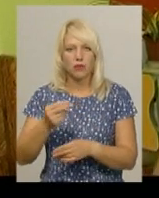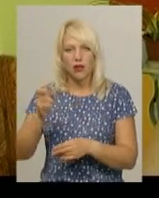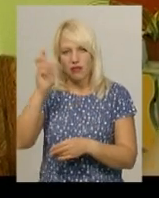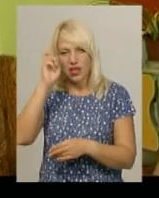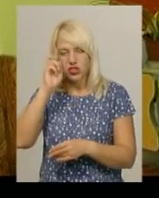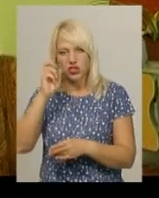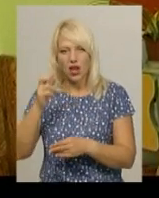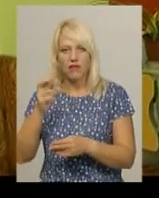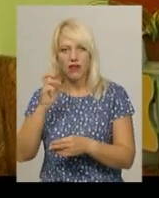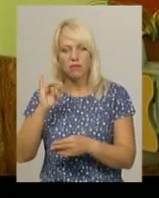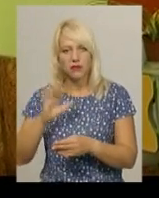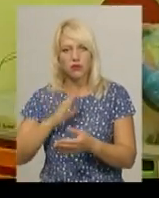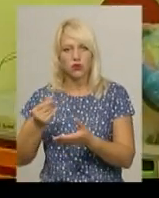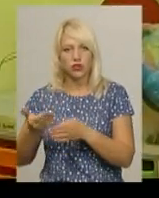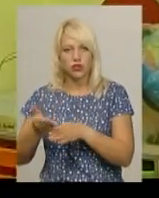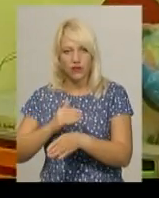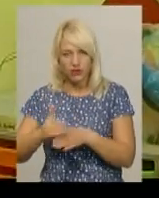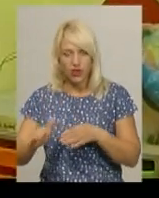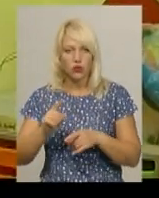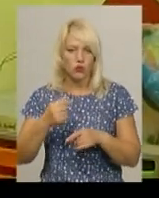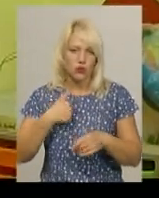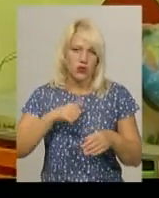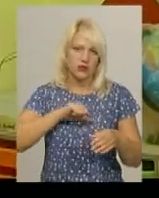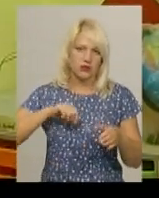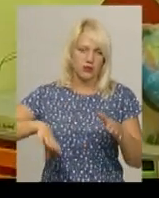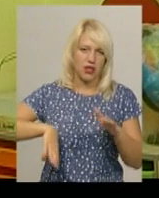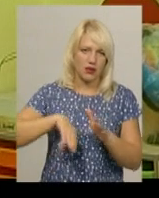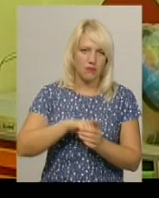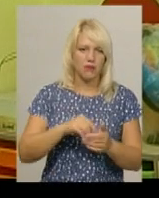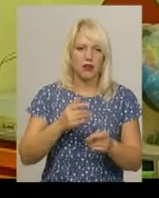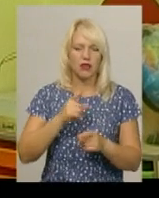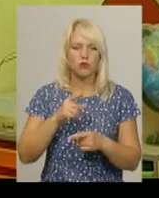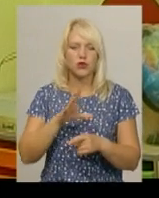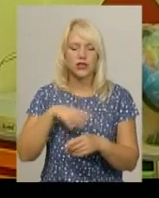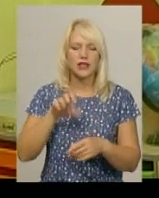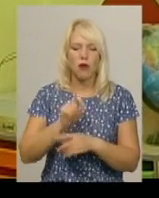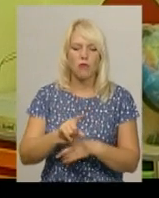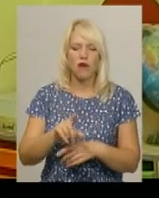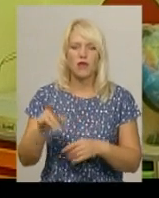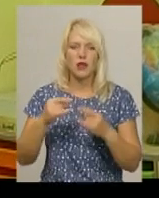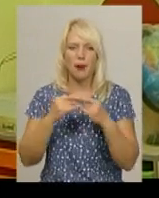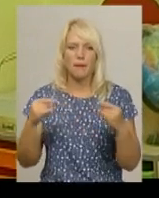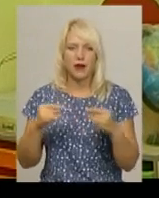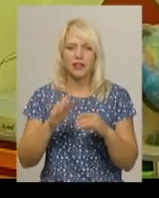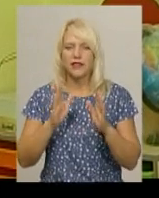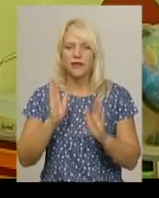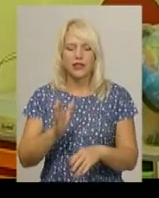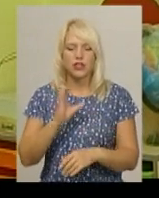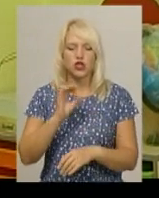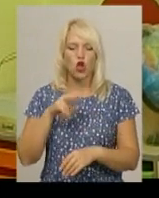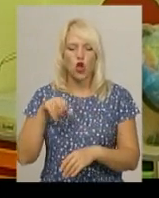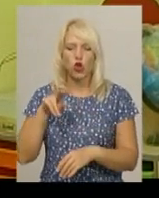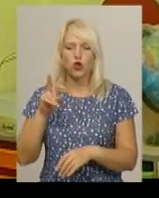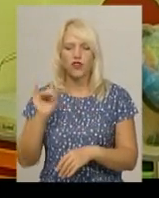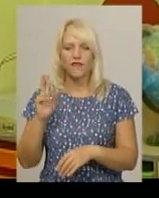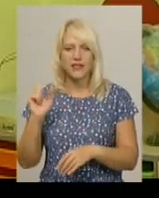і замовили далі комплектування. Ми замовили парти на всі, це я не кажу, що тільки в Солопковецьку школу пішло, це пішло на